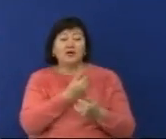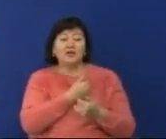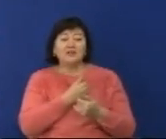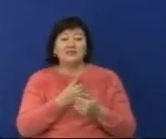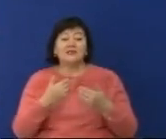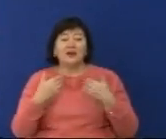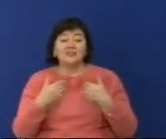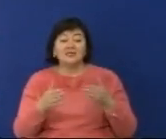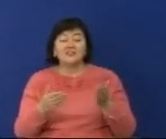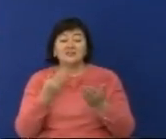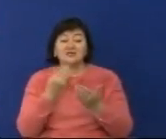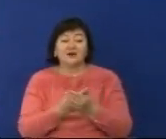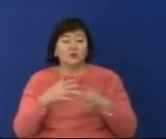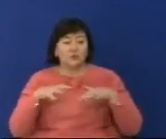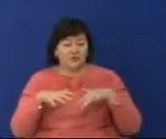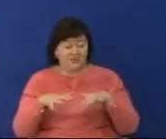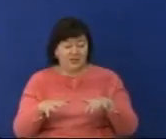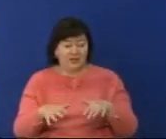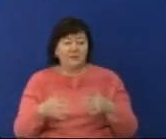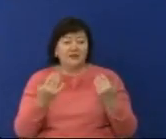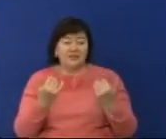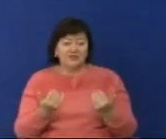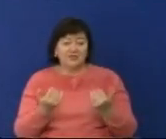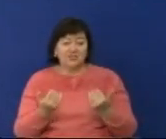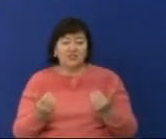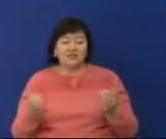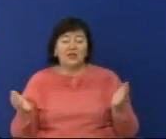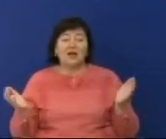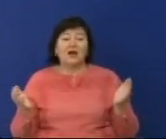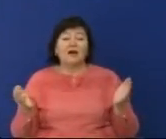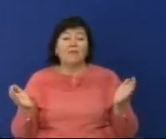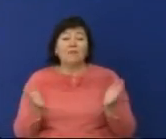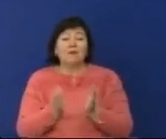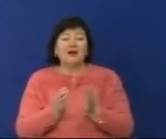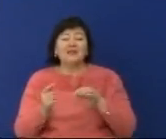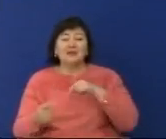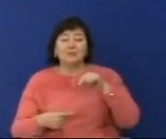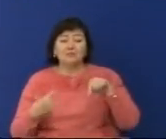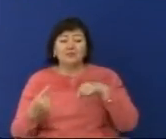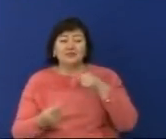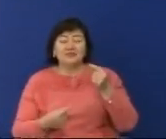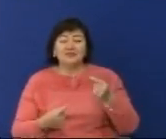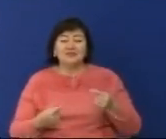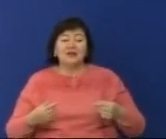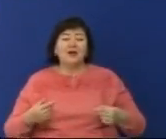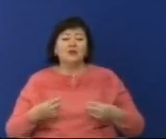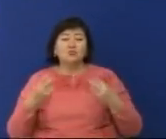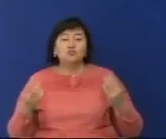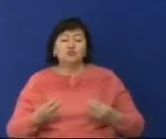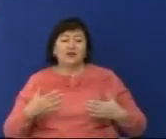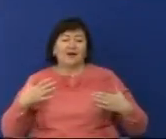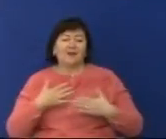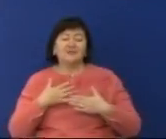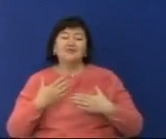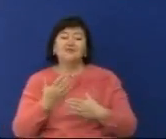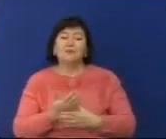жоспарлап отыр. Оның айтуынша қазірде шағын және орта кәсіпкерлікті дамытуға белсенді түрде қолдау көрсетілуде.